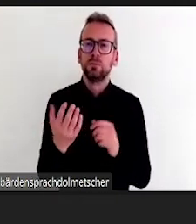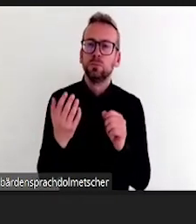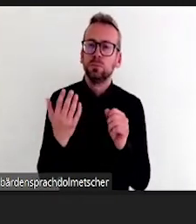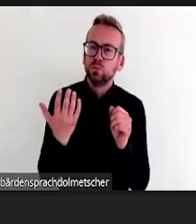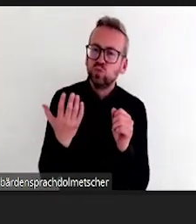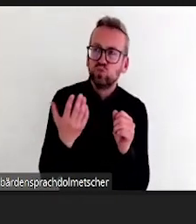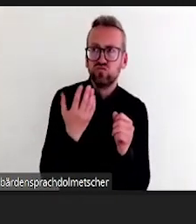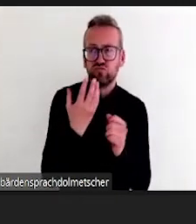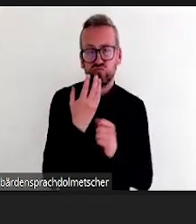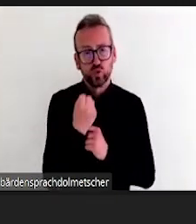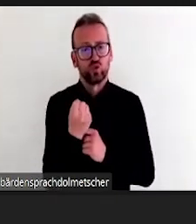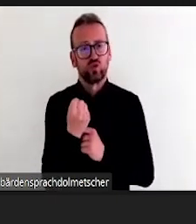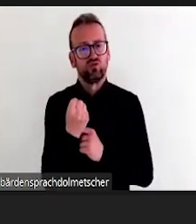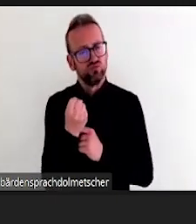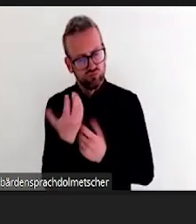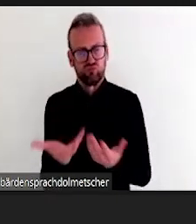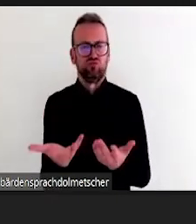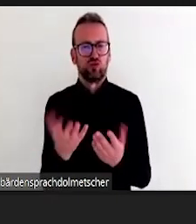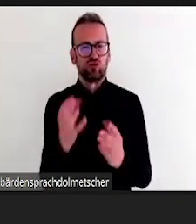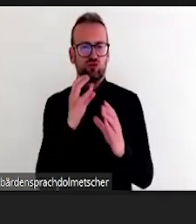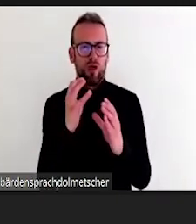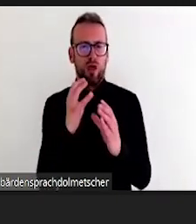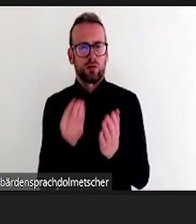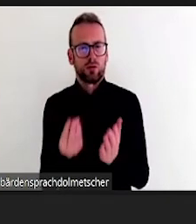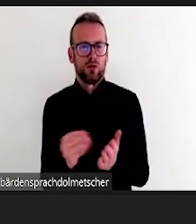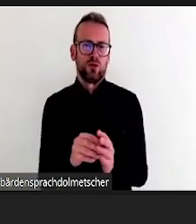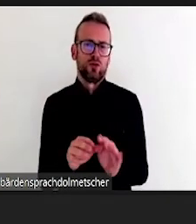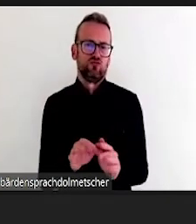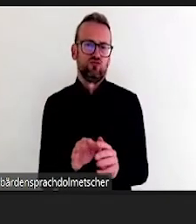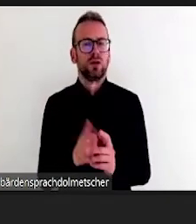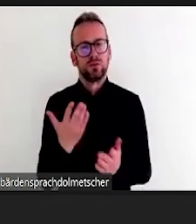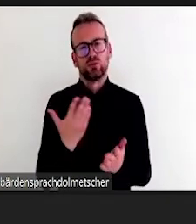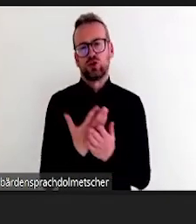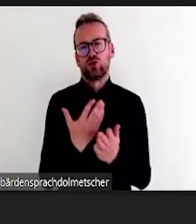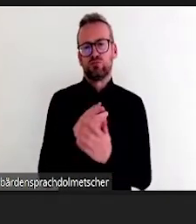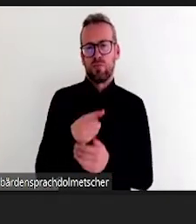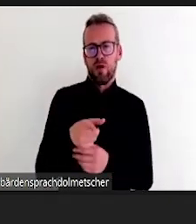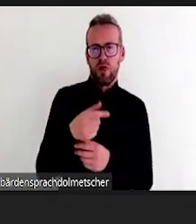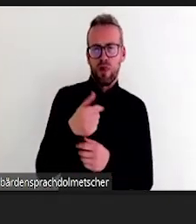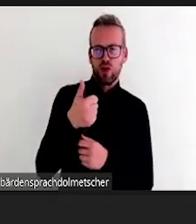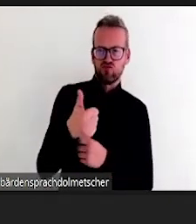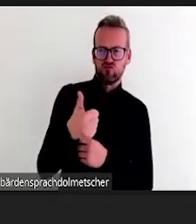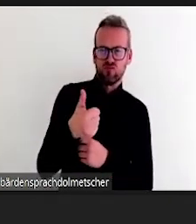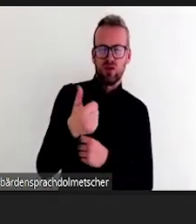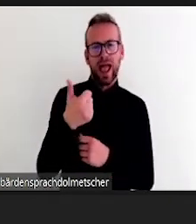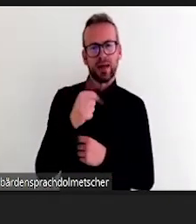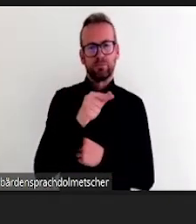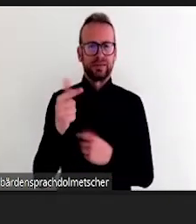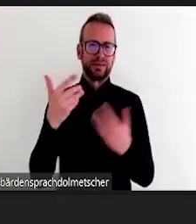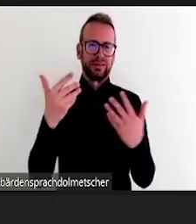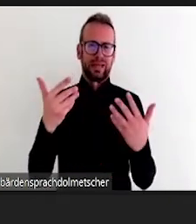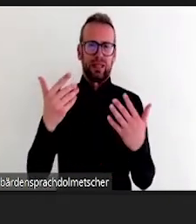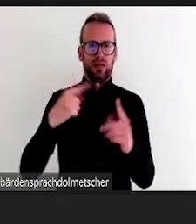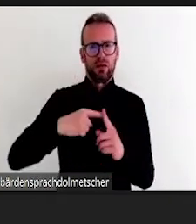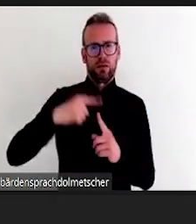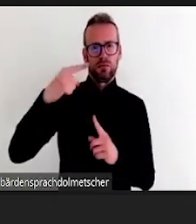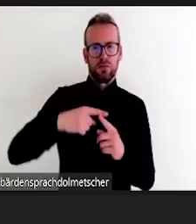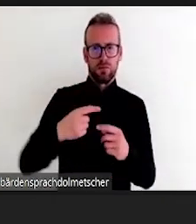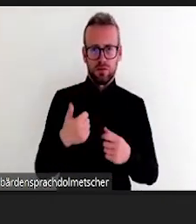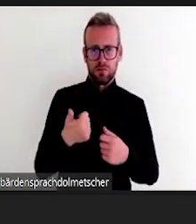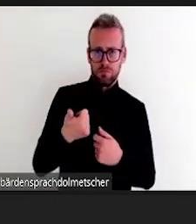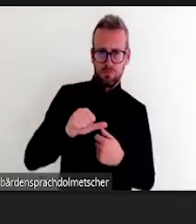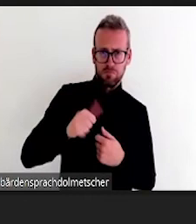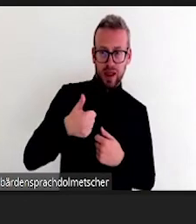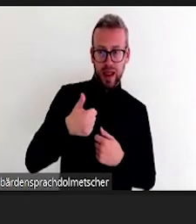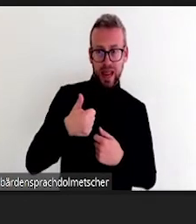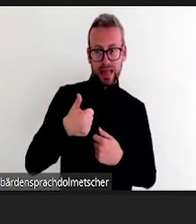Ich sehe eine gewisse Homogenität. In dem Fall ist es aber gar nicht so schlecht, weil hier Zahlen